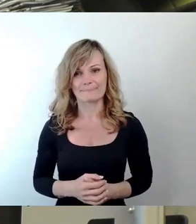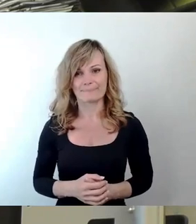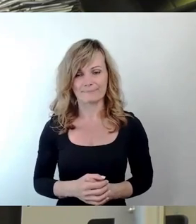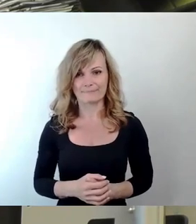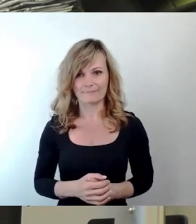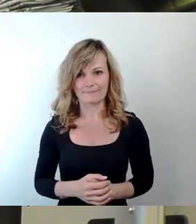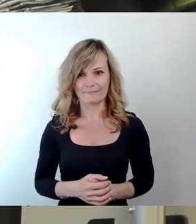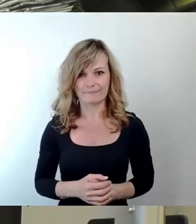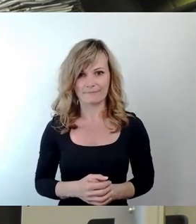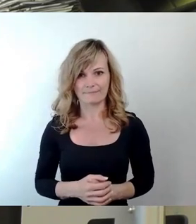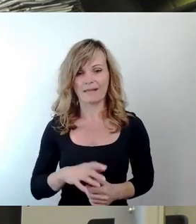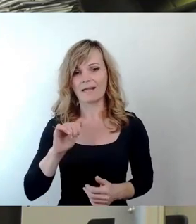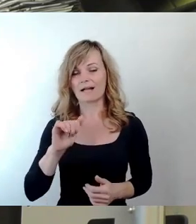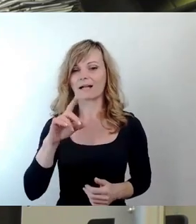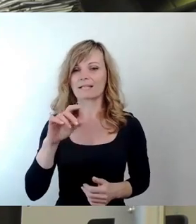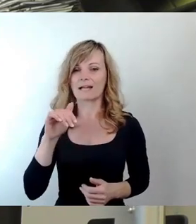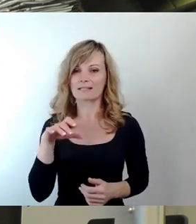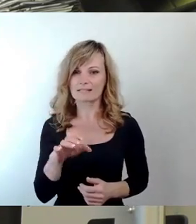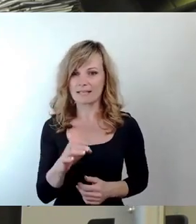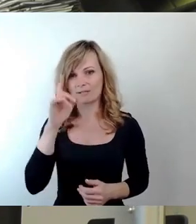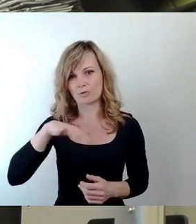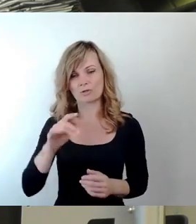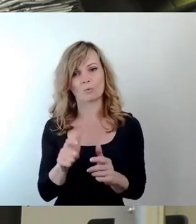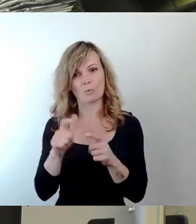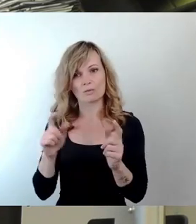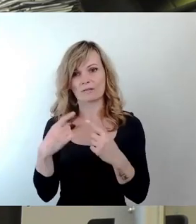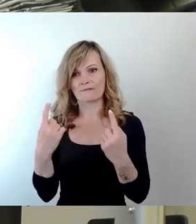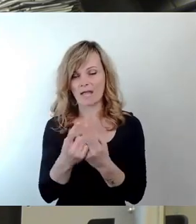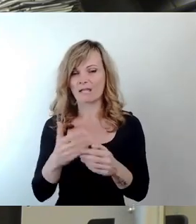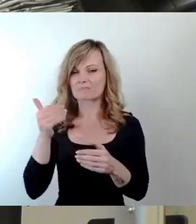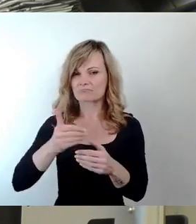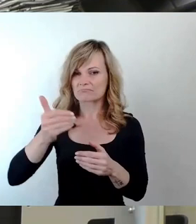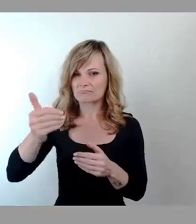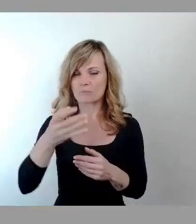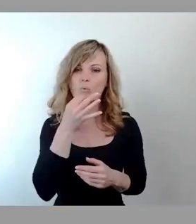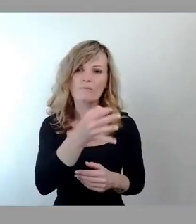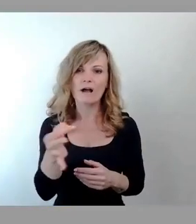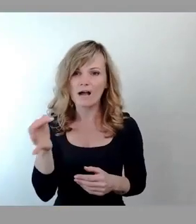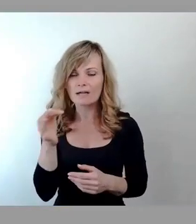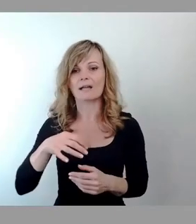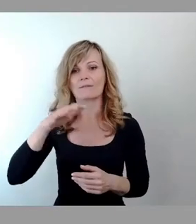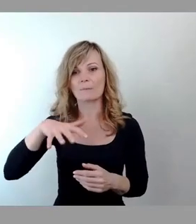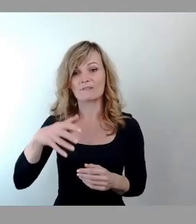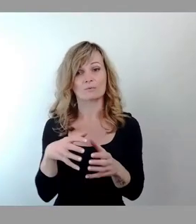Deutschland, der ADAC, Umfragen oder den 15 größten Städten. Das war das Ergebnis,